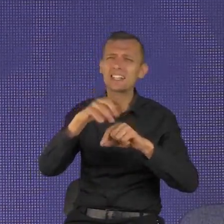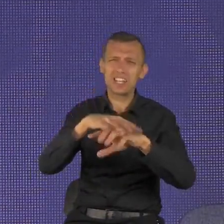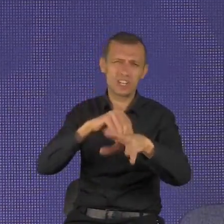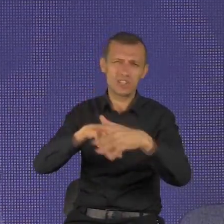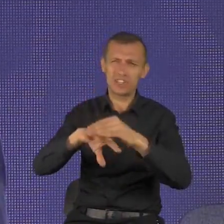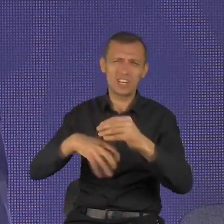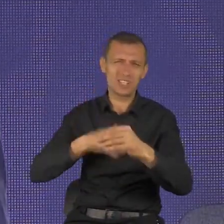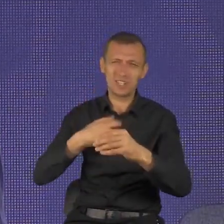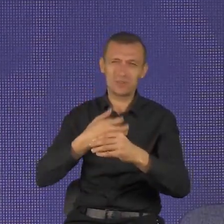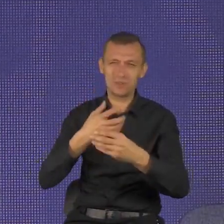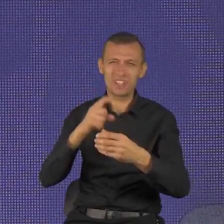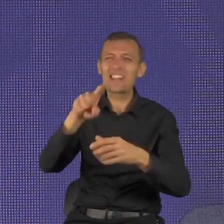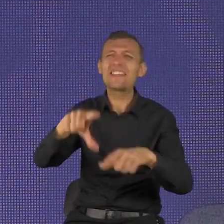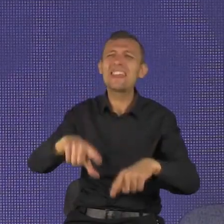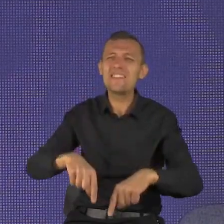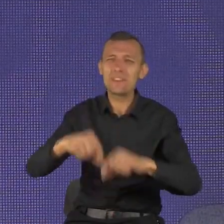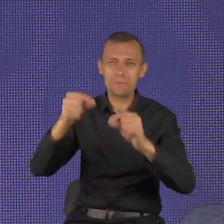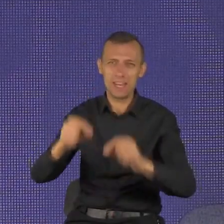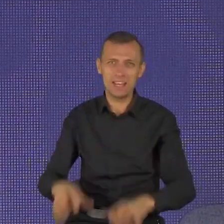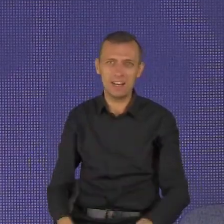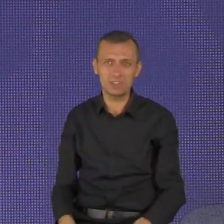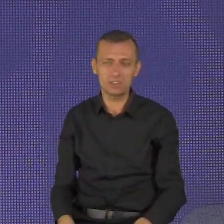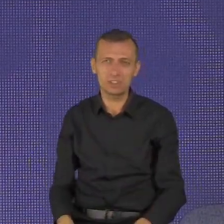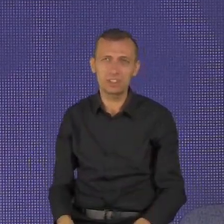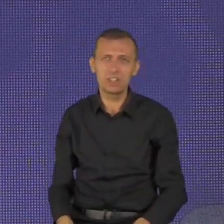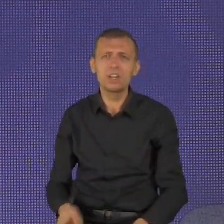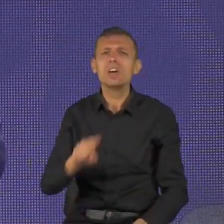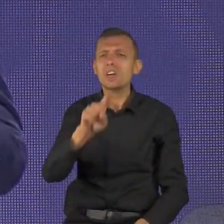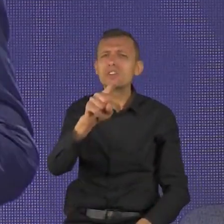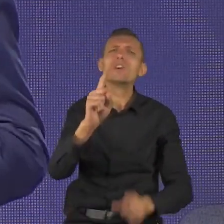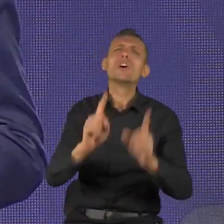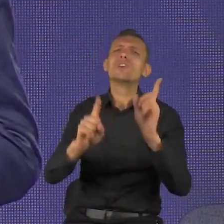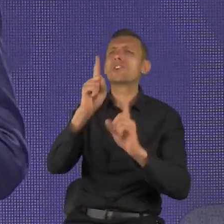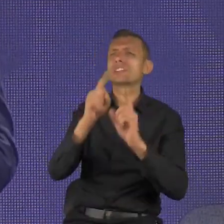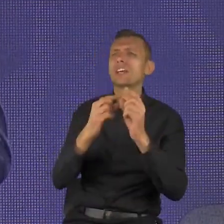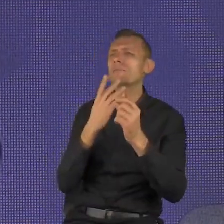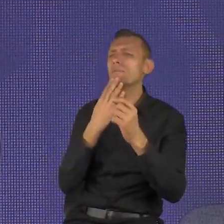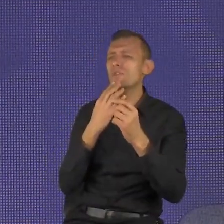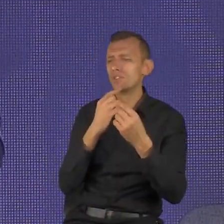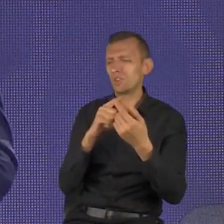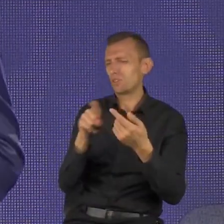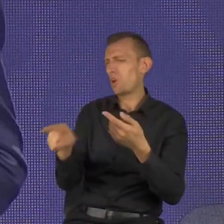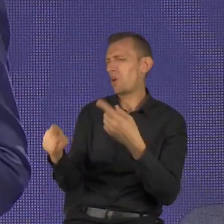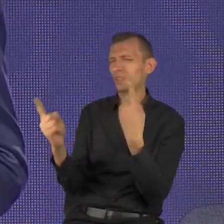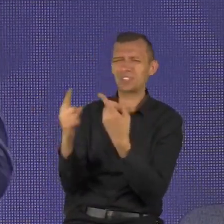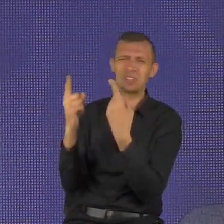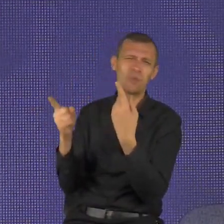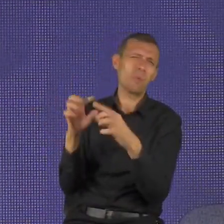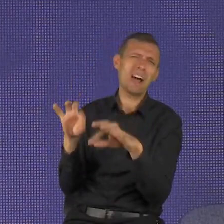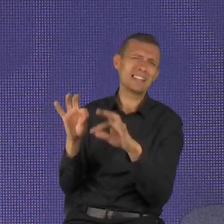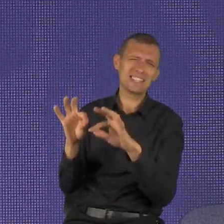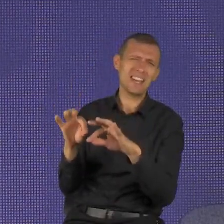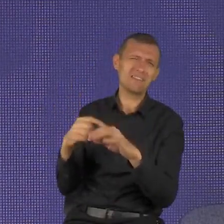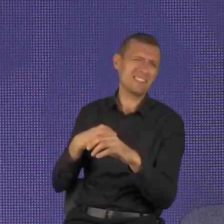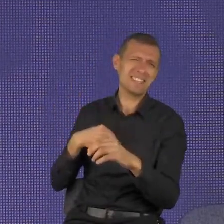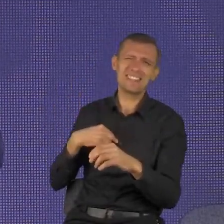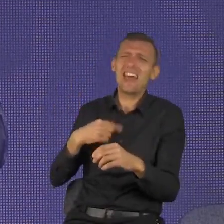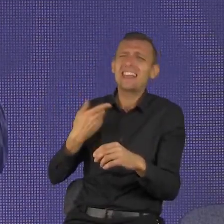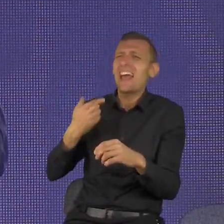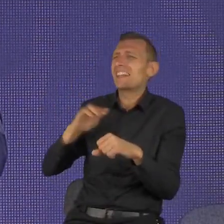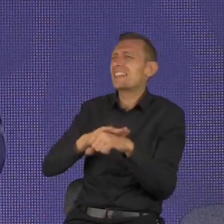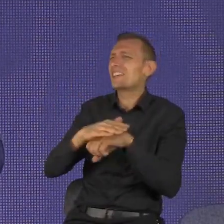możesz zrzucać winy tylko i wyłącznie na swojej okoliczności. Jeśli nie jesteś szczęśliwy w tych okolicznościach, nie będziesz